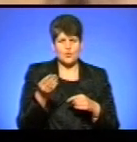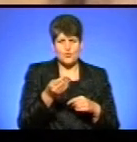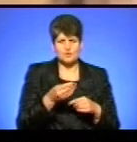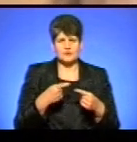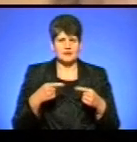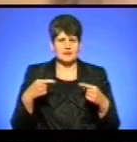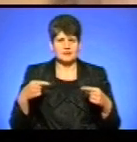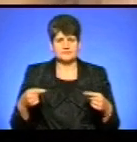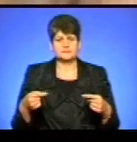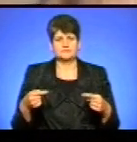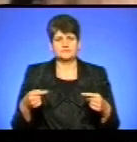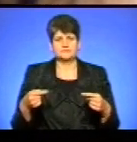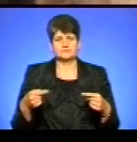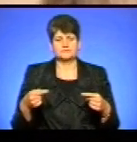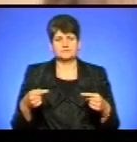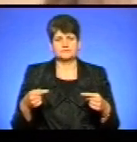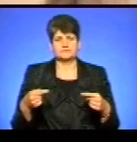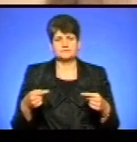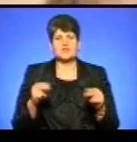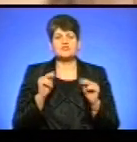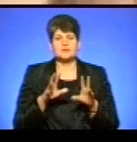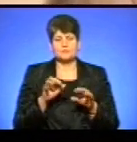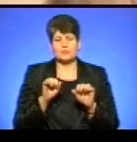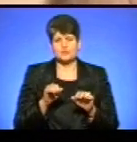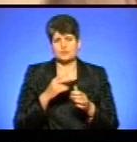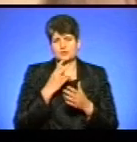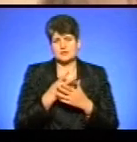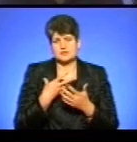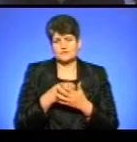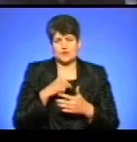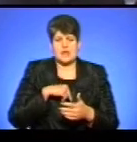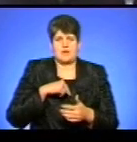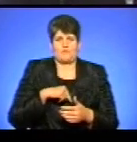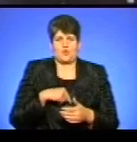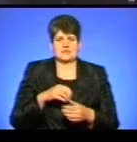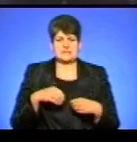різної структури. Таким чином вони можуть виражати свої емоції».